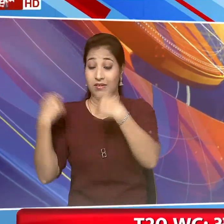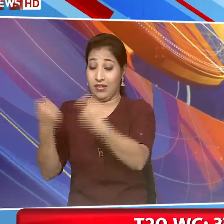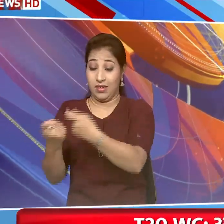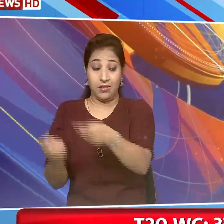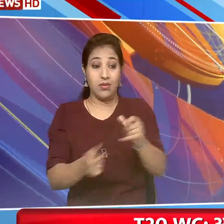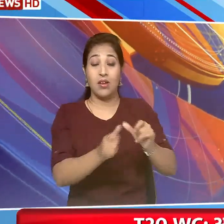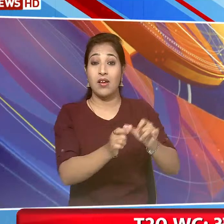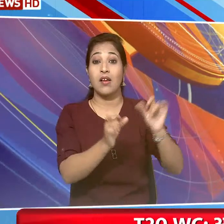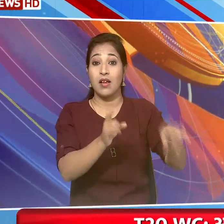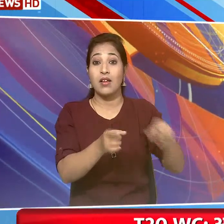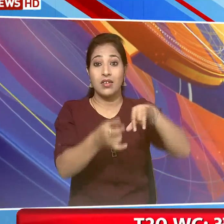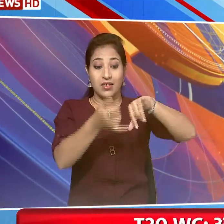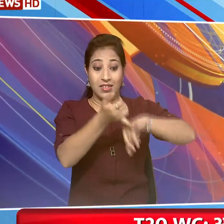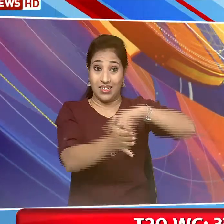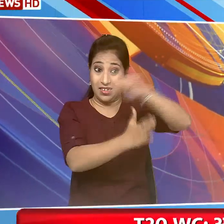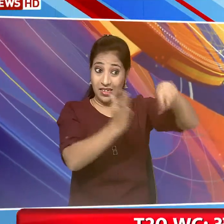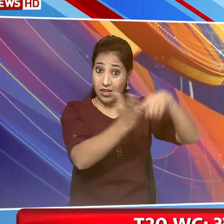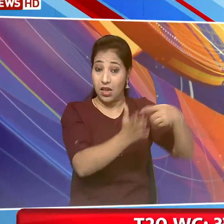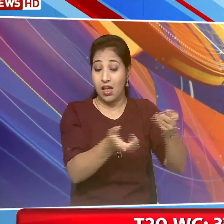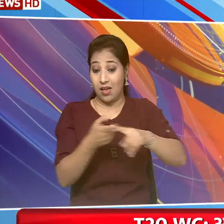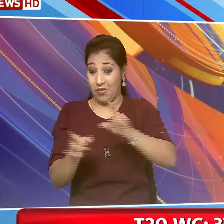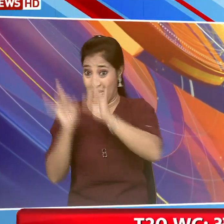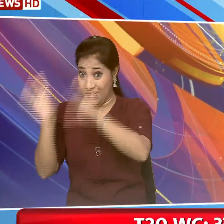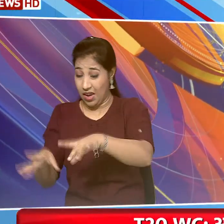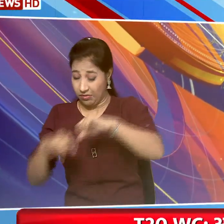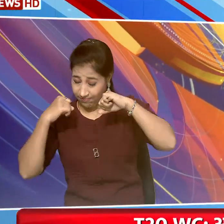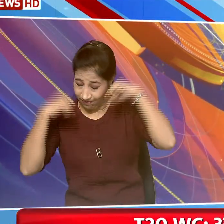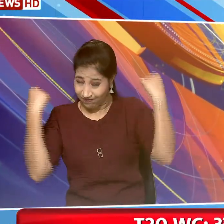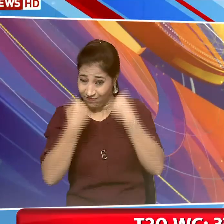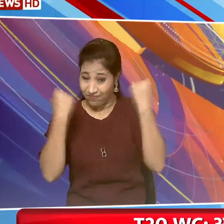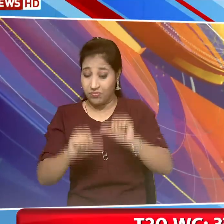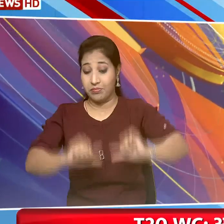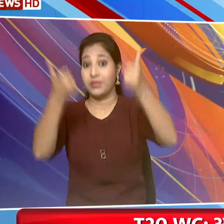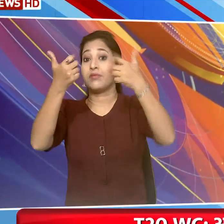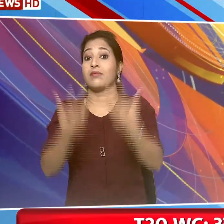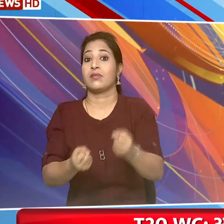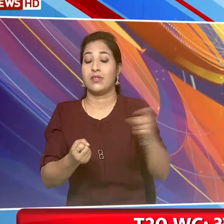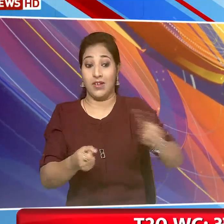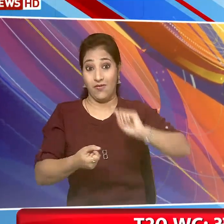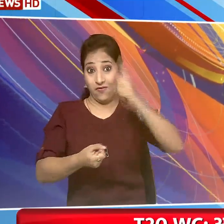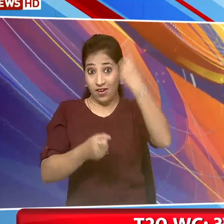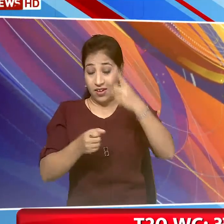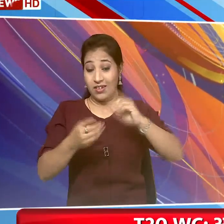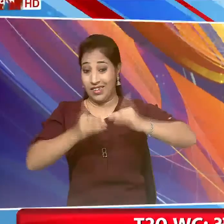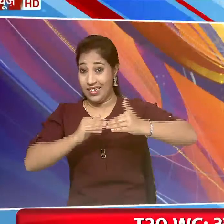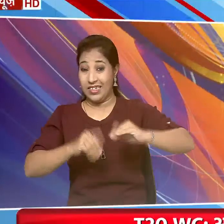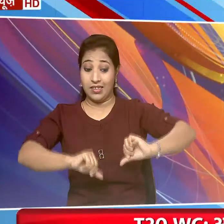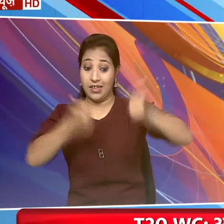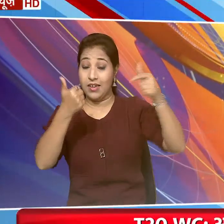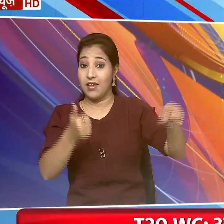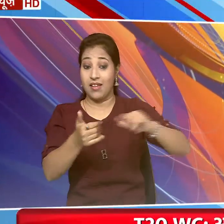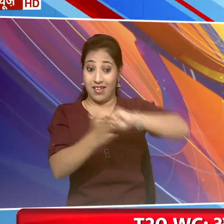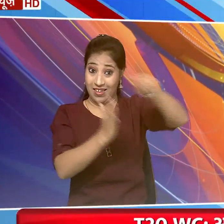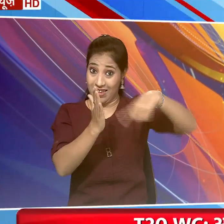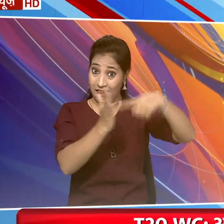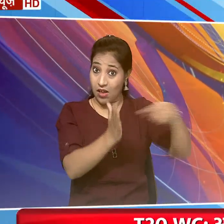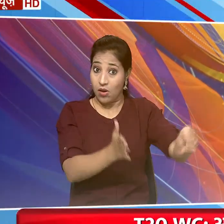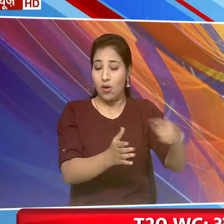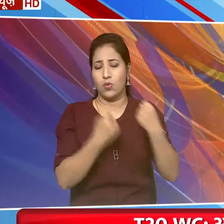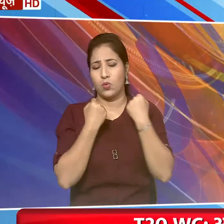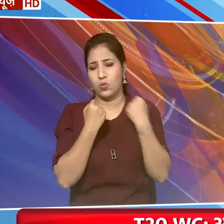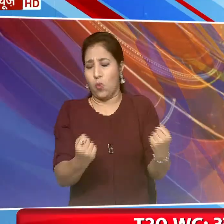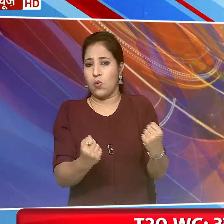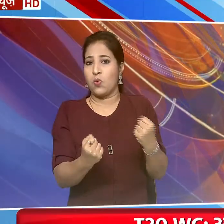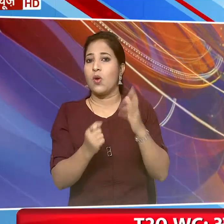आस्ट्रेलिया पहली जीत हासिल करने की करेगी भरपूर कोशिश वहीं पहले मैच में जीत दर्ज कर चुकी श्री लंकाई टीम के होसले